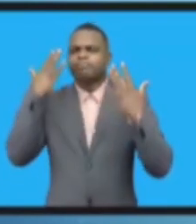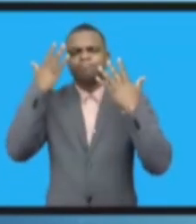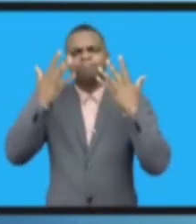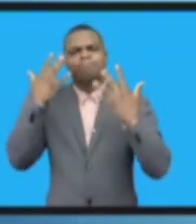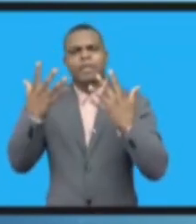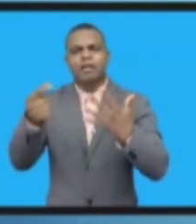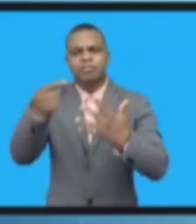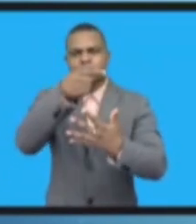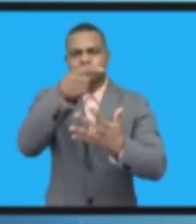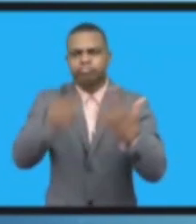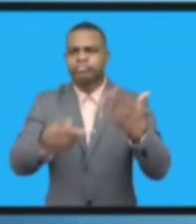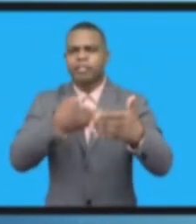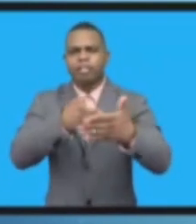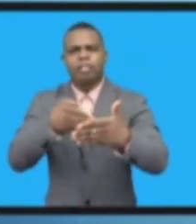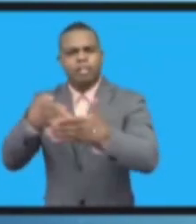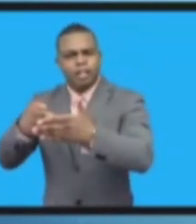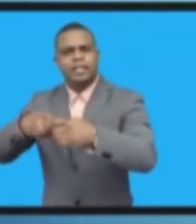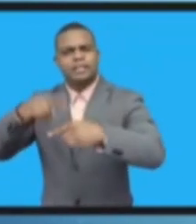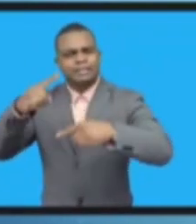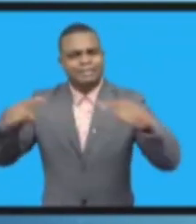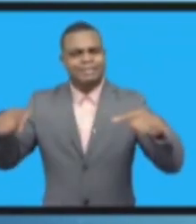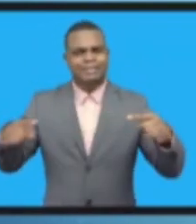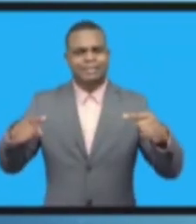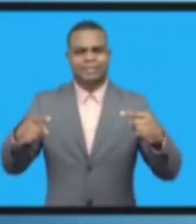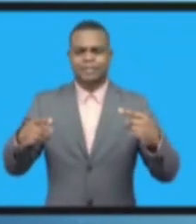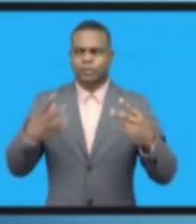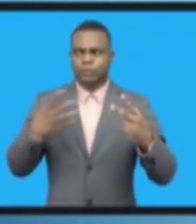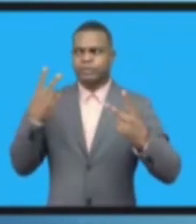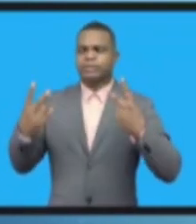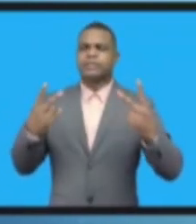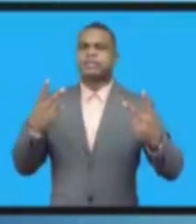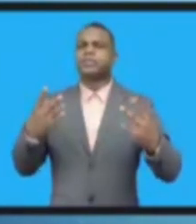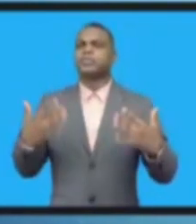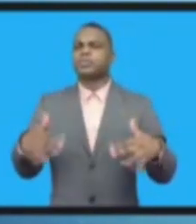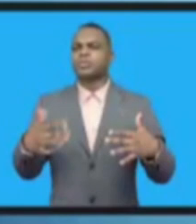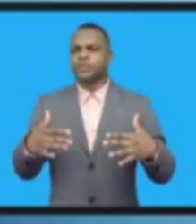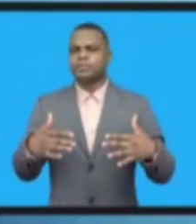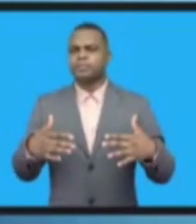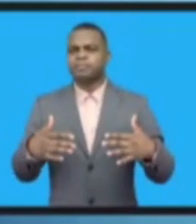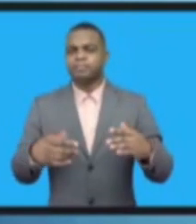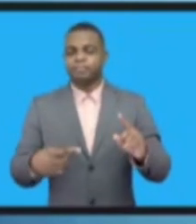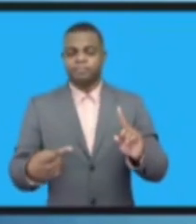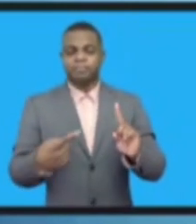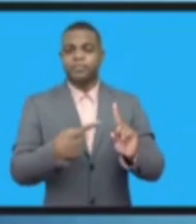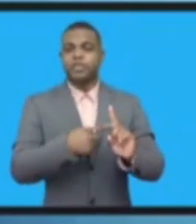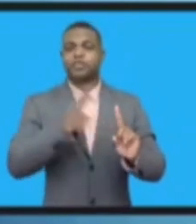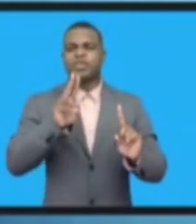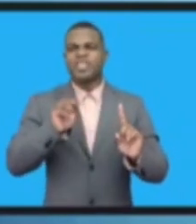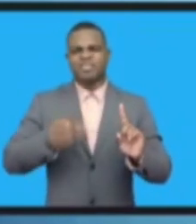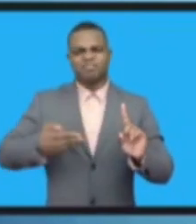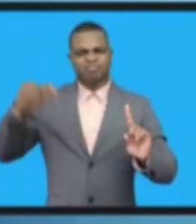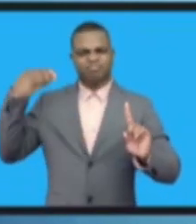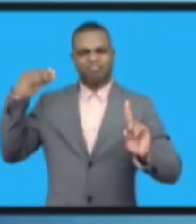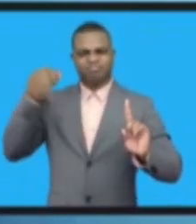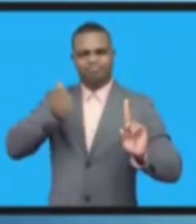я вспоминаю обращение Кофи Аннона, бывшего генерального секретаря ООН,